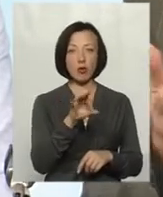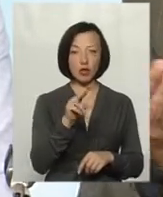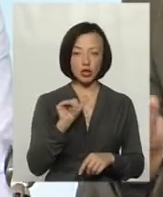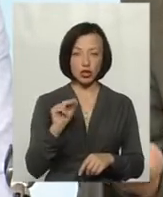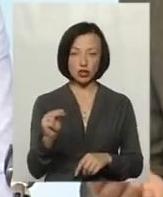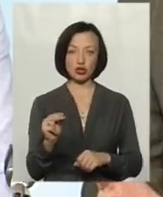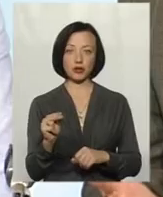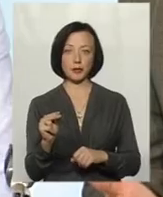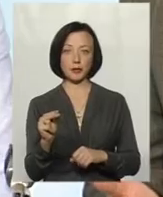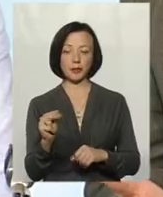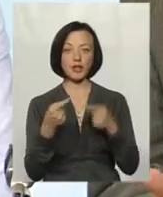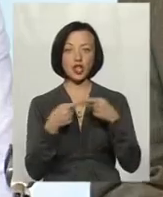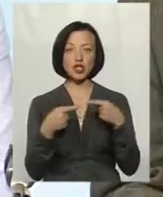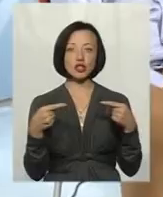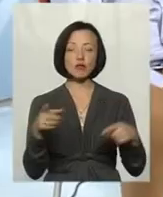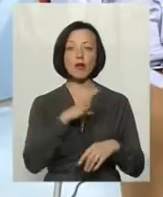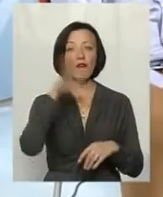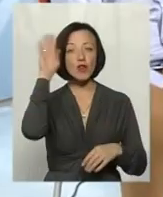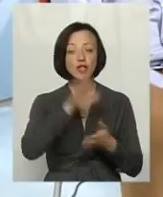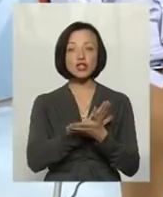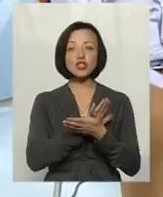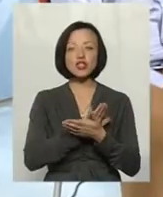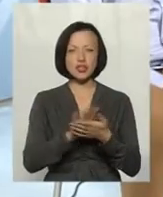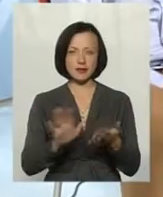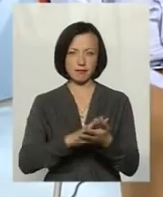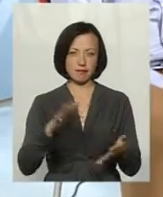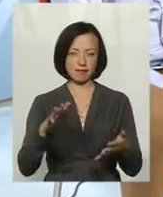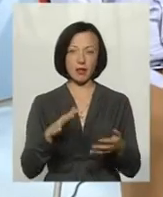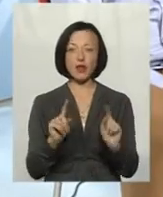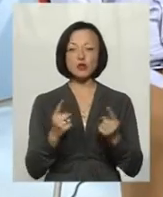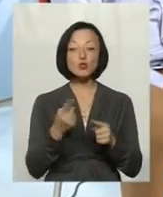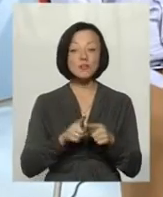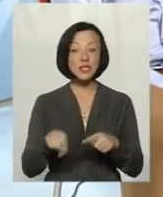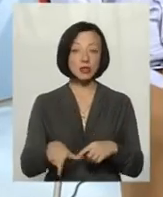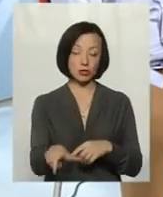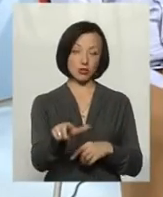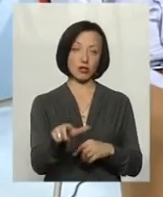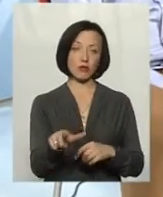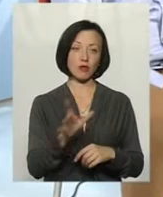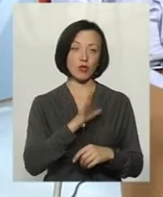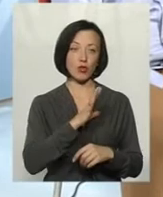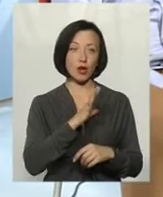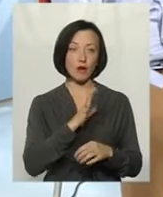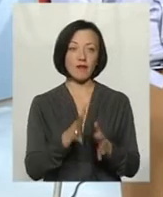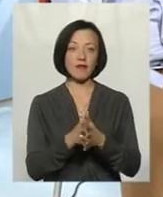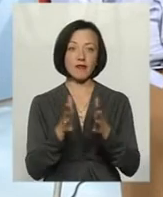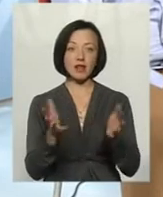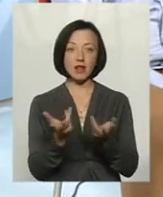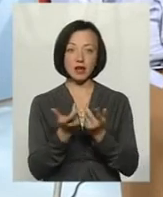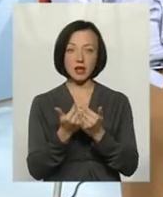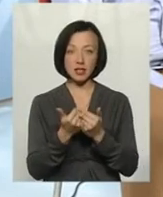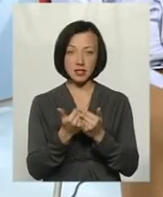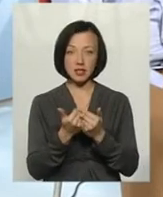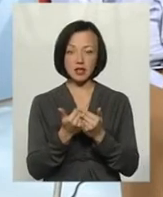і інших, була вода чиста як сльоза, тому що в цих річках була велика кількість